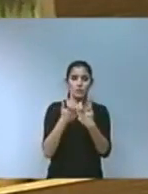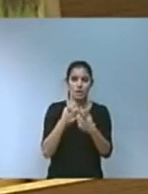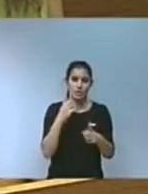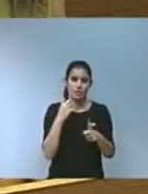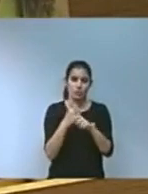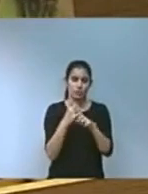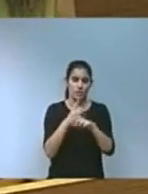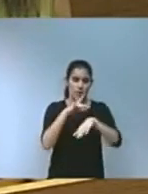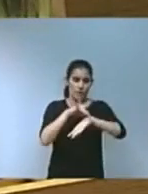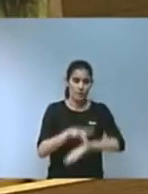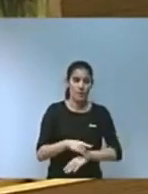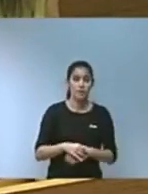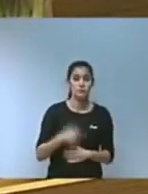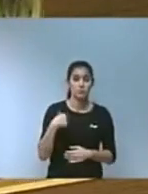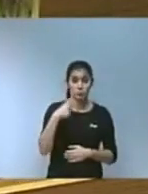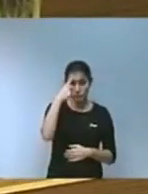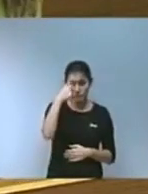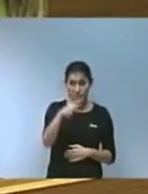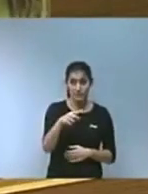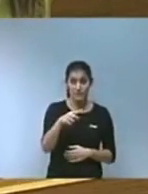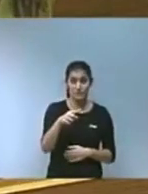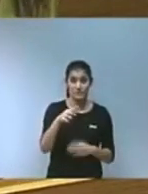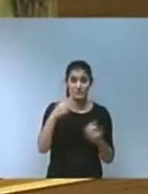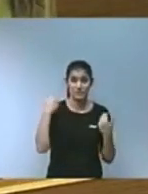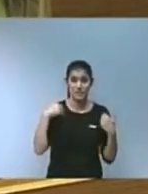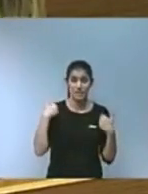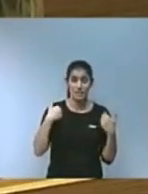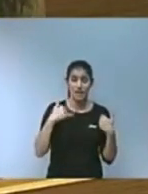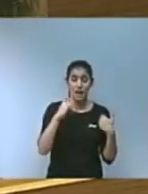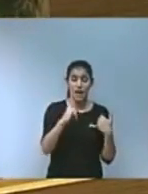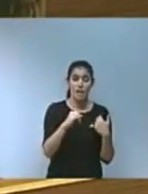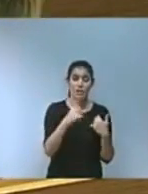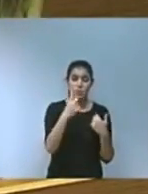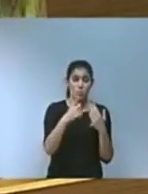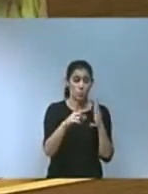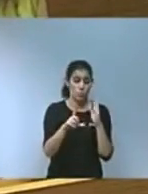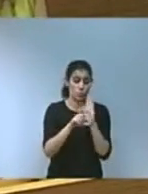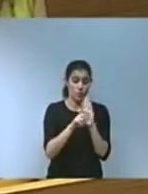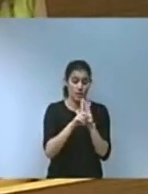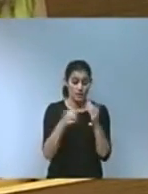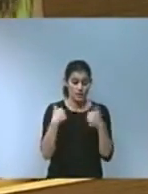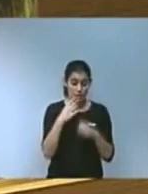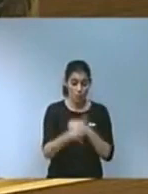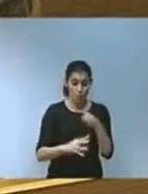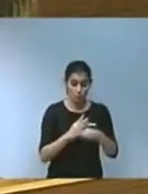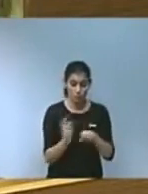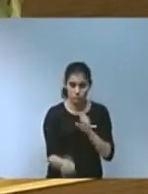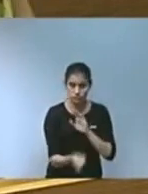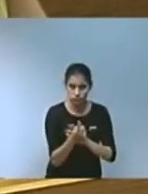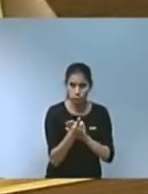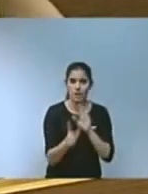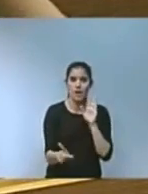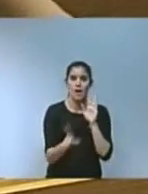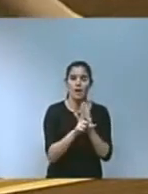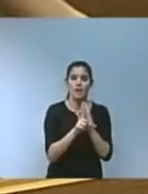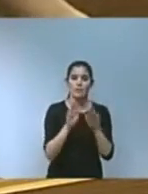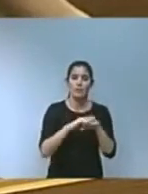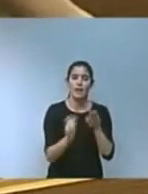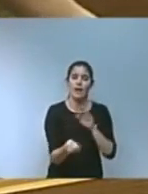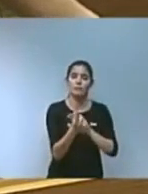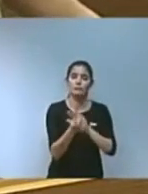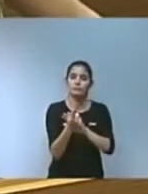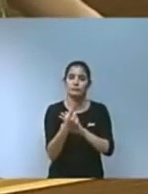saben vostès que tenim una llei que vorrà la llum aquesta legislatura aquesta llei per a la generació de coneixement i